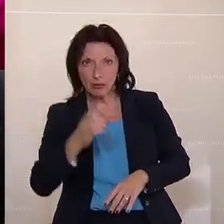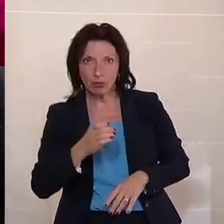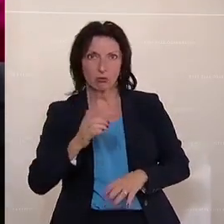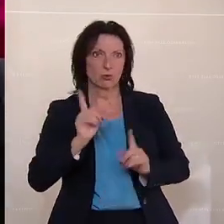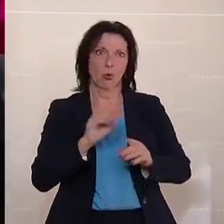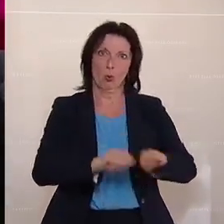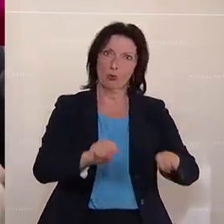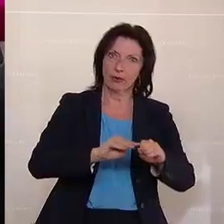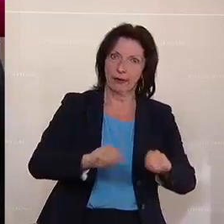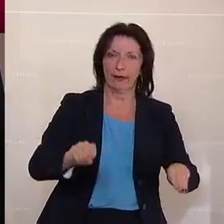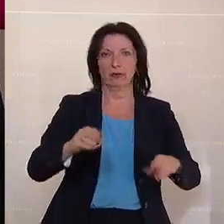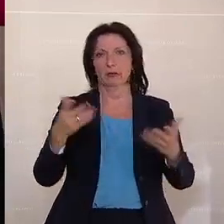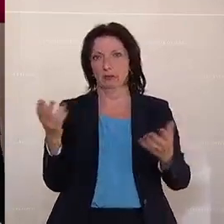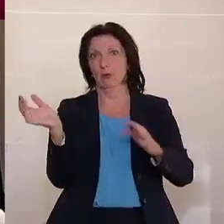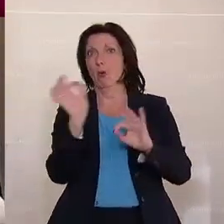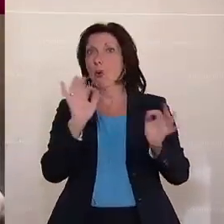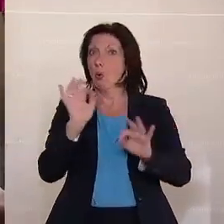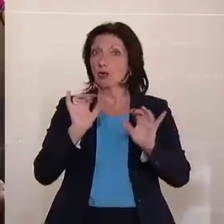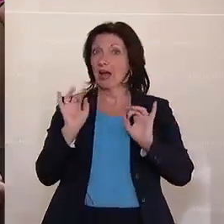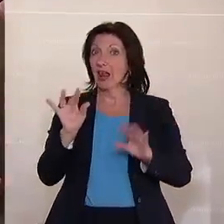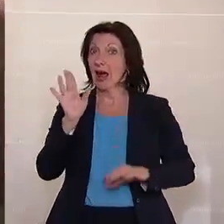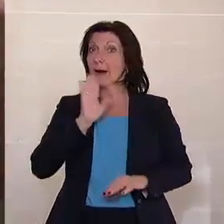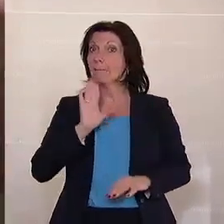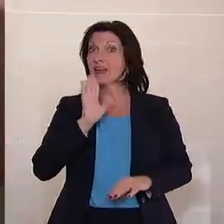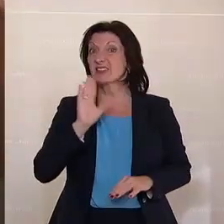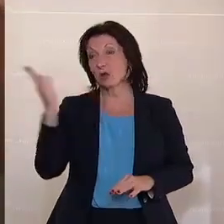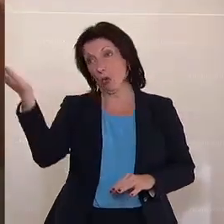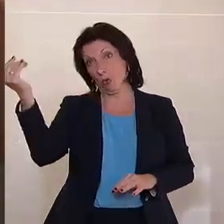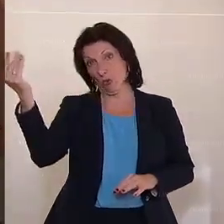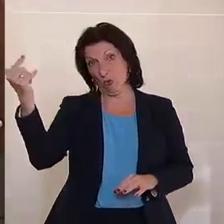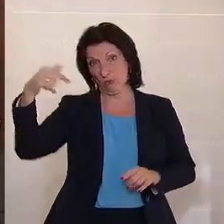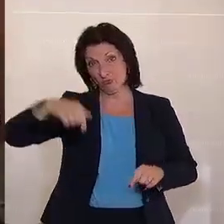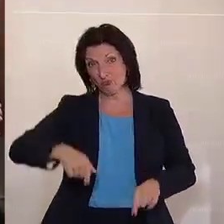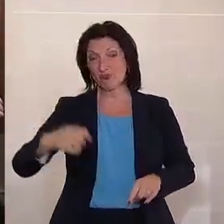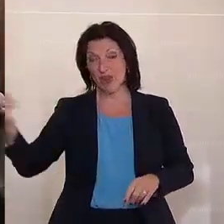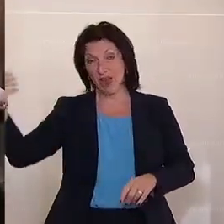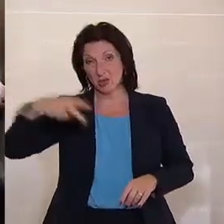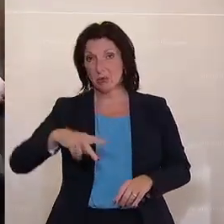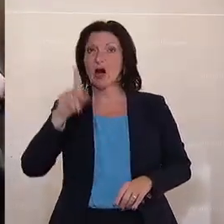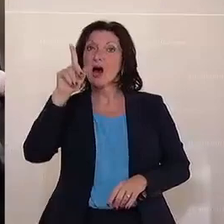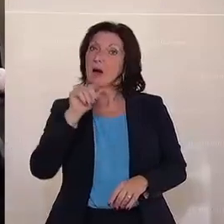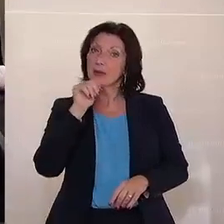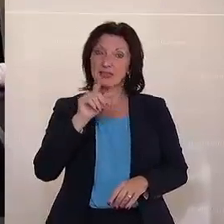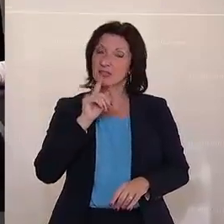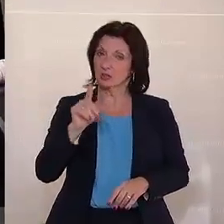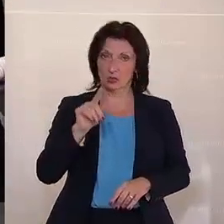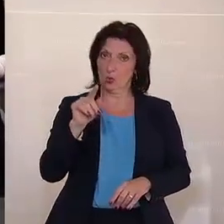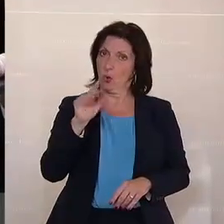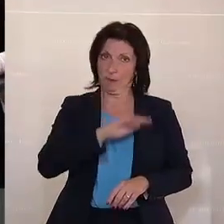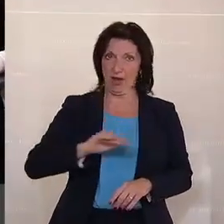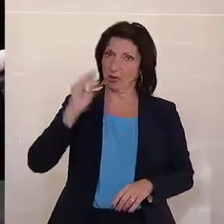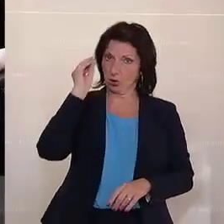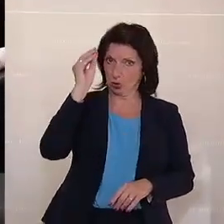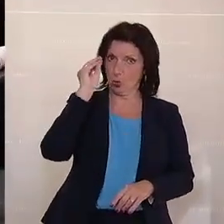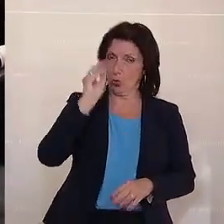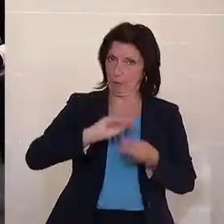Unterricht oder auch, weil pensionierte Lehrer einspringen müssen. Doch nicht nur in den Schulen haben wir hier dieses Personalproblem,